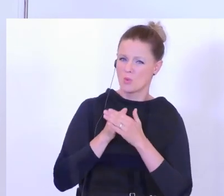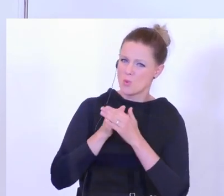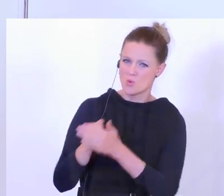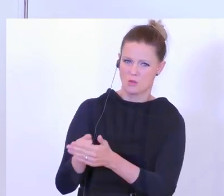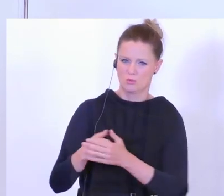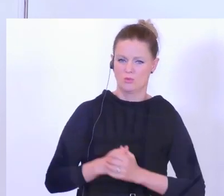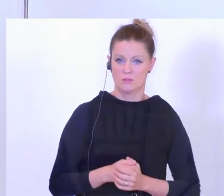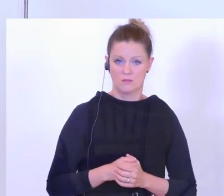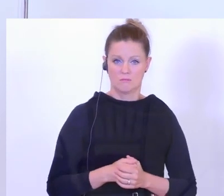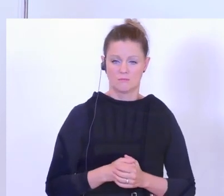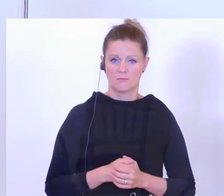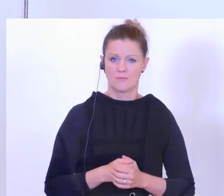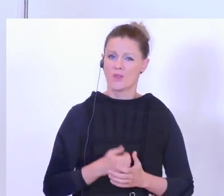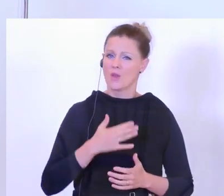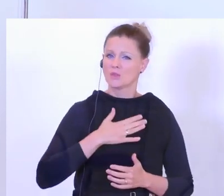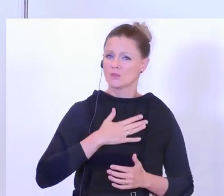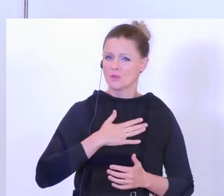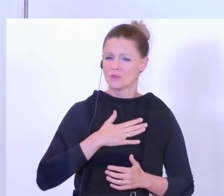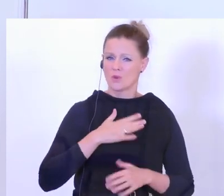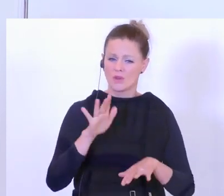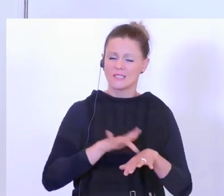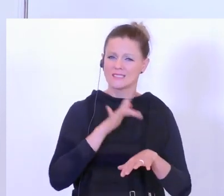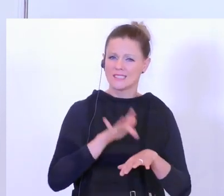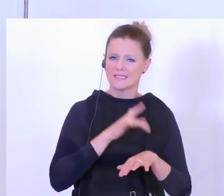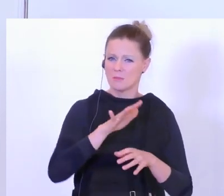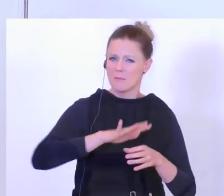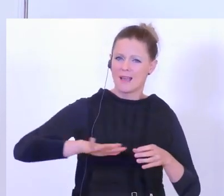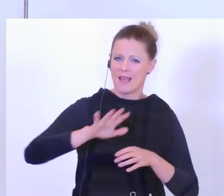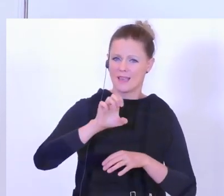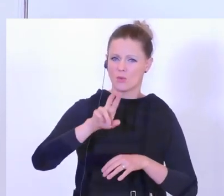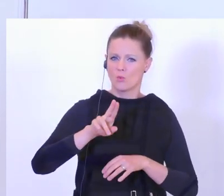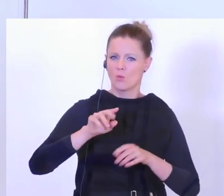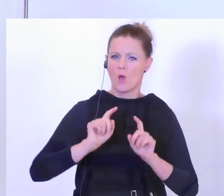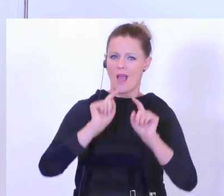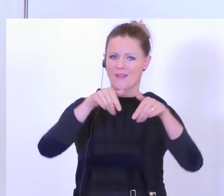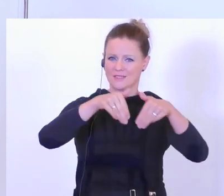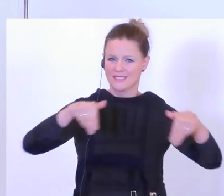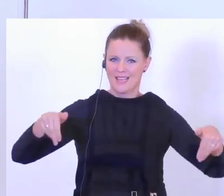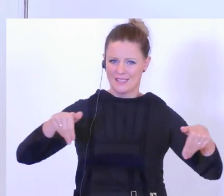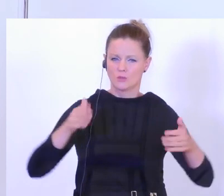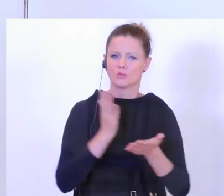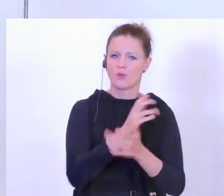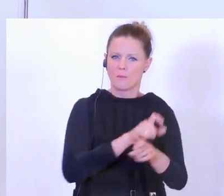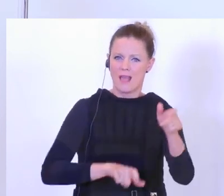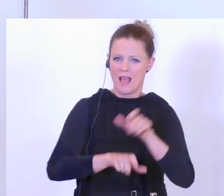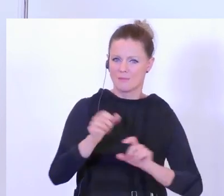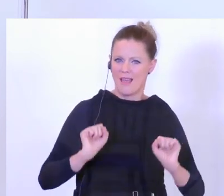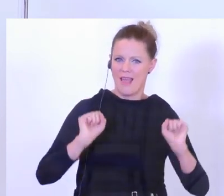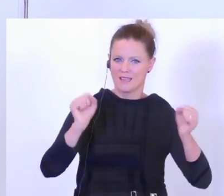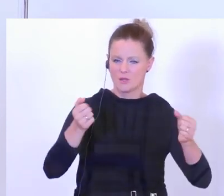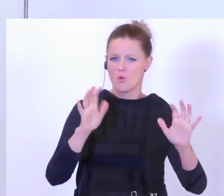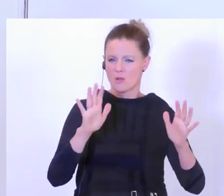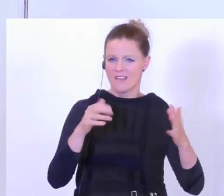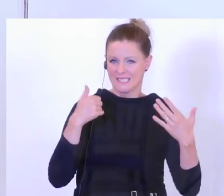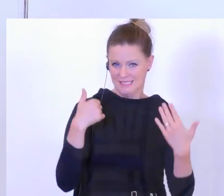ohnehin sind ja in den ganz sensiblen Bereichen der EU-Außengrenze schon österreichische Beamtinnen und Beamte im Einsatz ungefähr 60